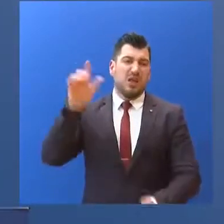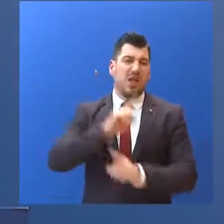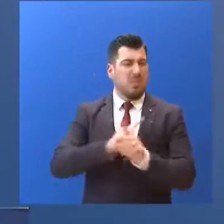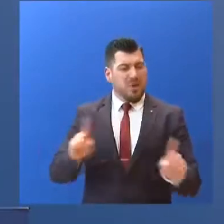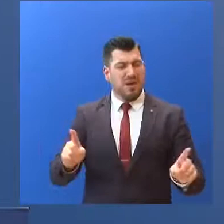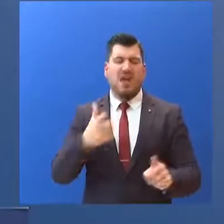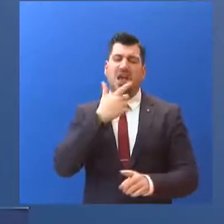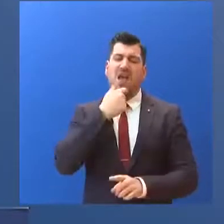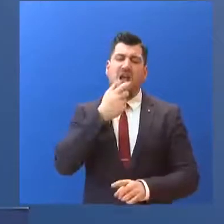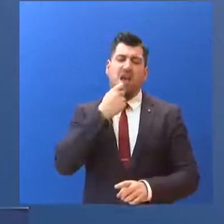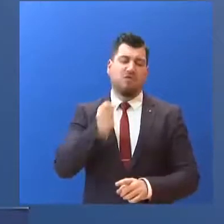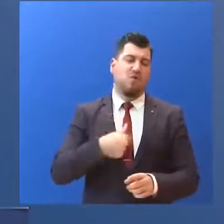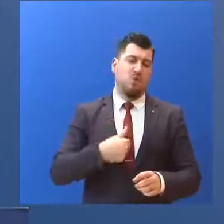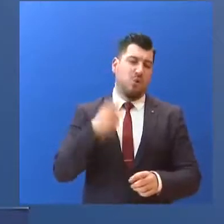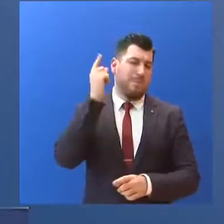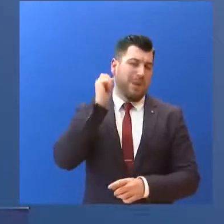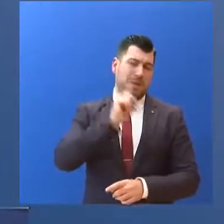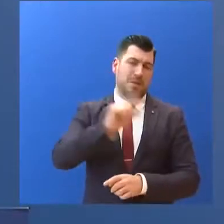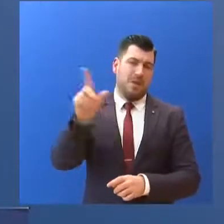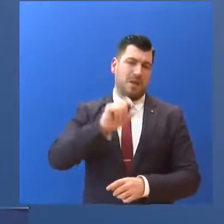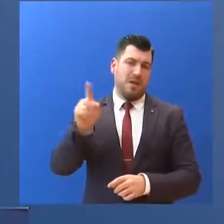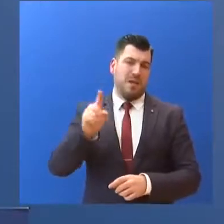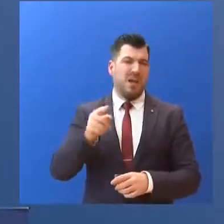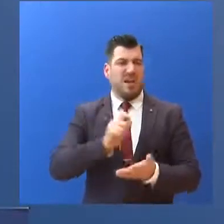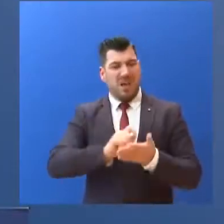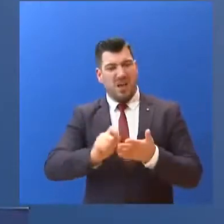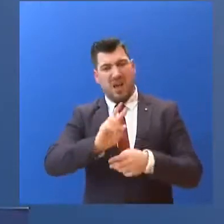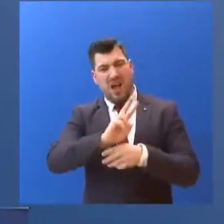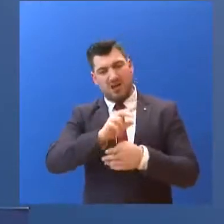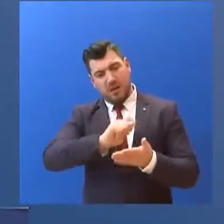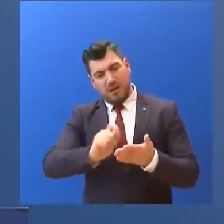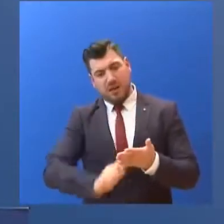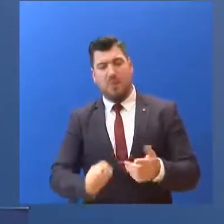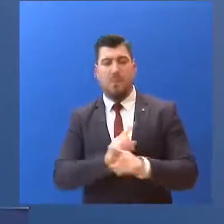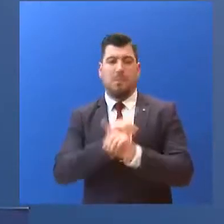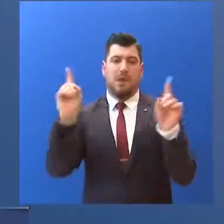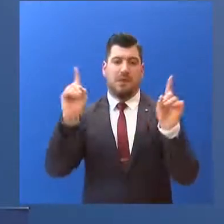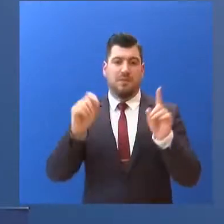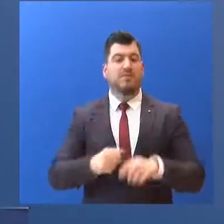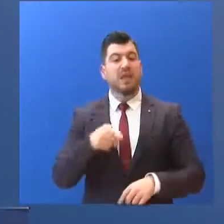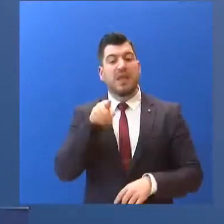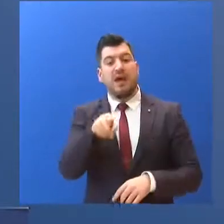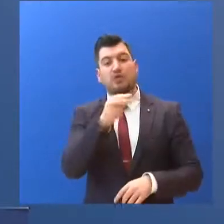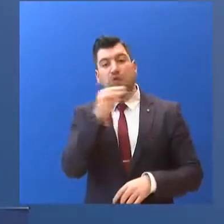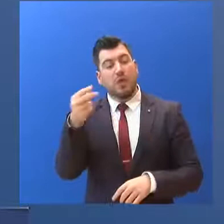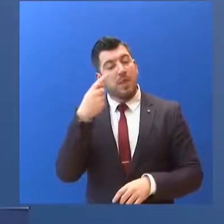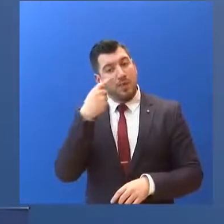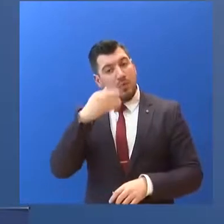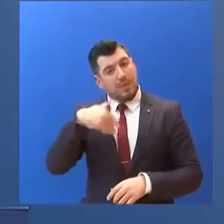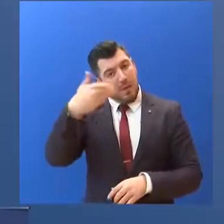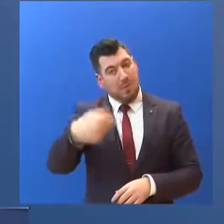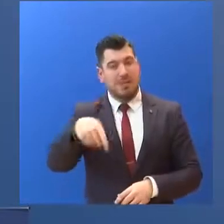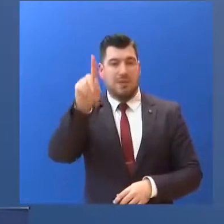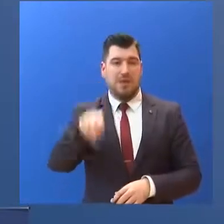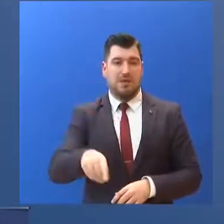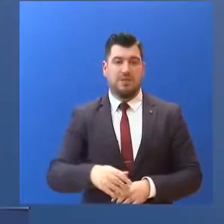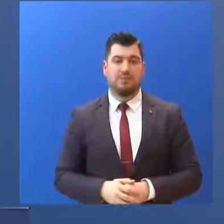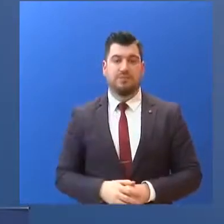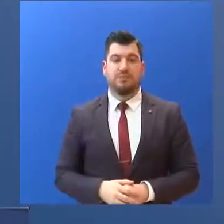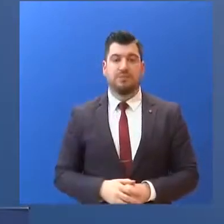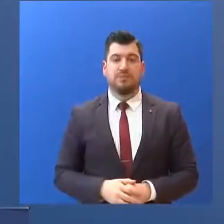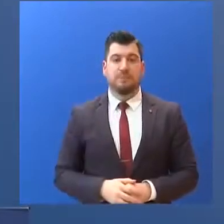θα μπορούσε να υπάρχει με έγχαρτο τρόπο μετακίνησης. Αλλά είναι θέμα των επόμενων ημέρων. Ο κύριος Κώστας